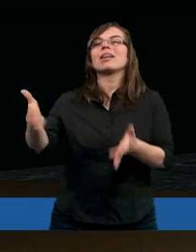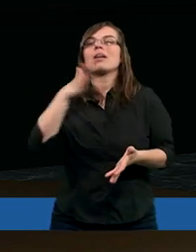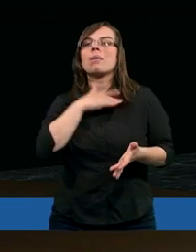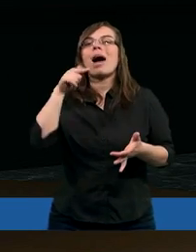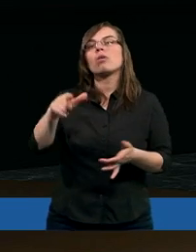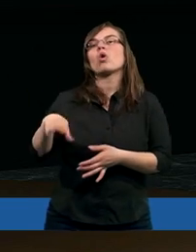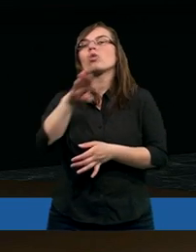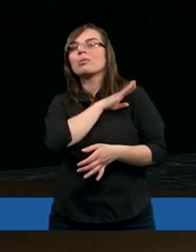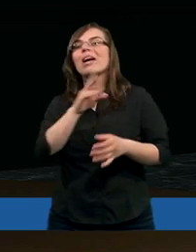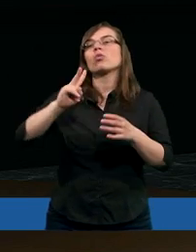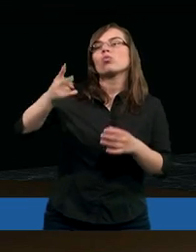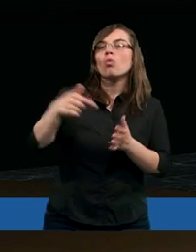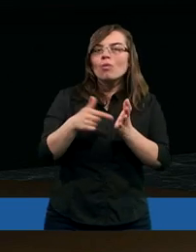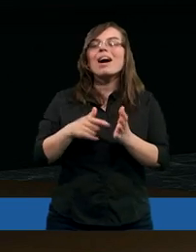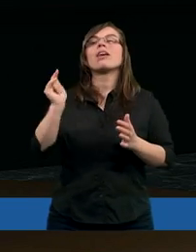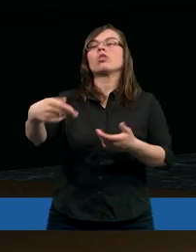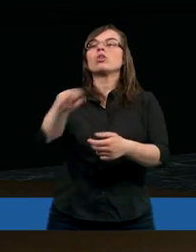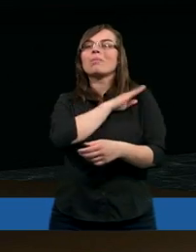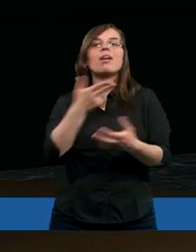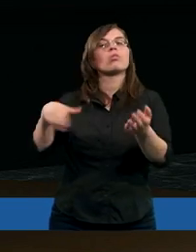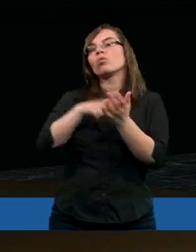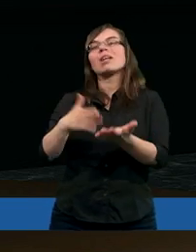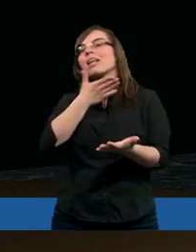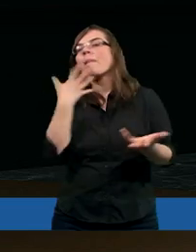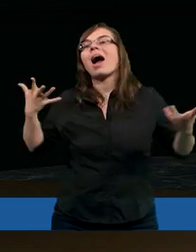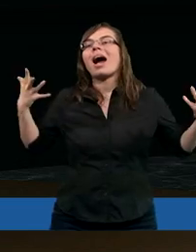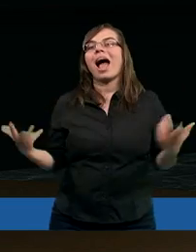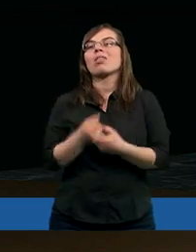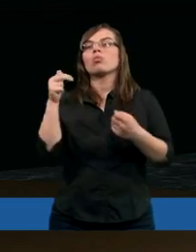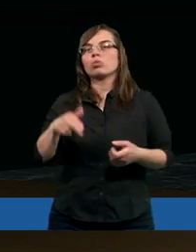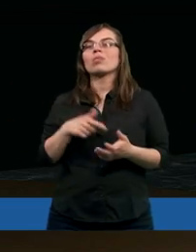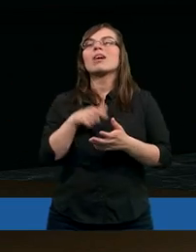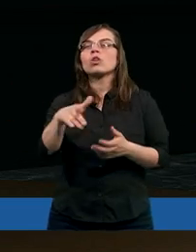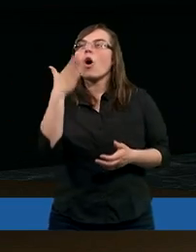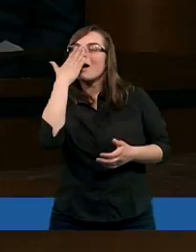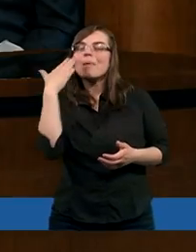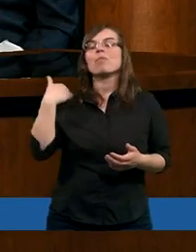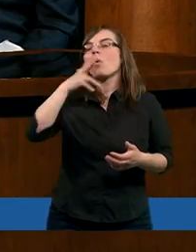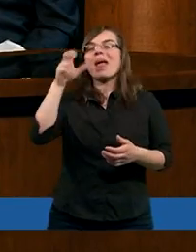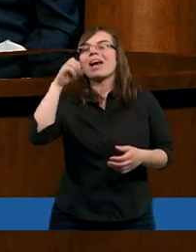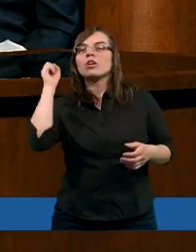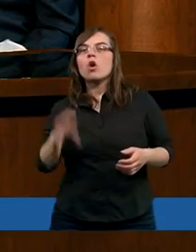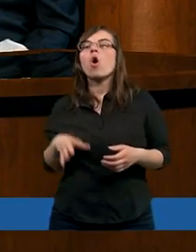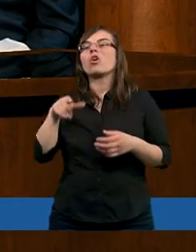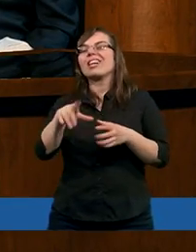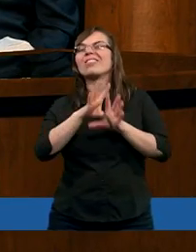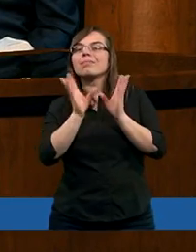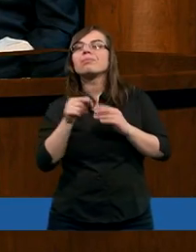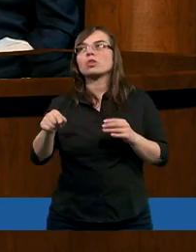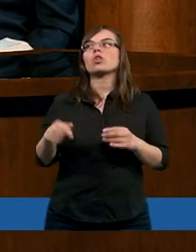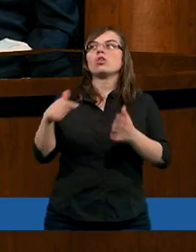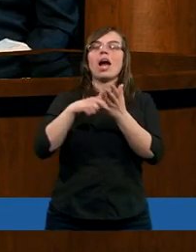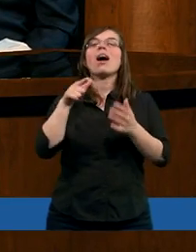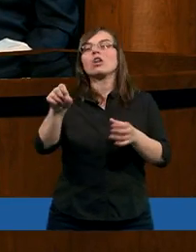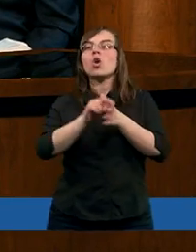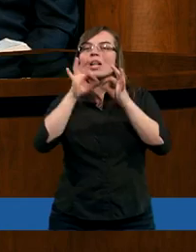umrzeć tą śmiercią drugą, tą śmiercią, po której już nie ma ratunku. I to było chyba takie najgorsze w tym wszystkim,